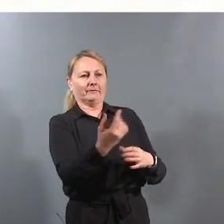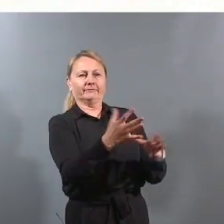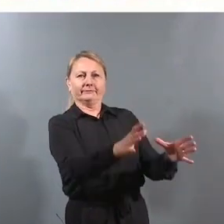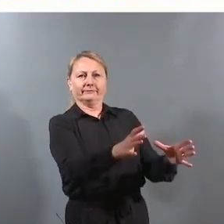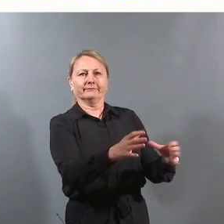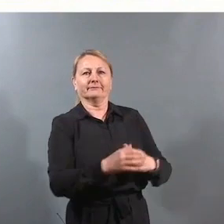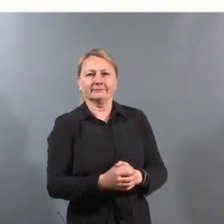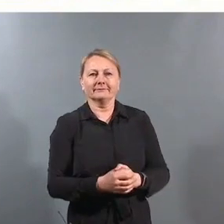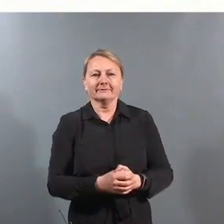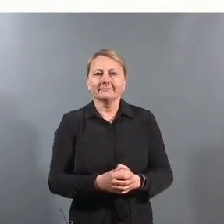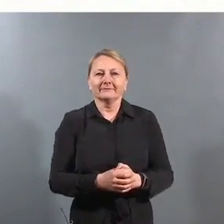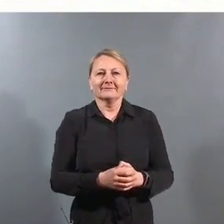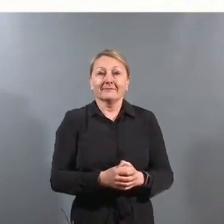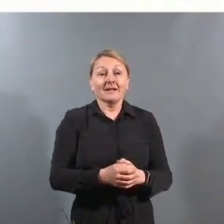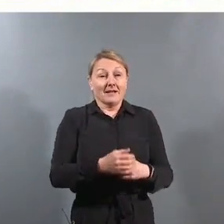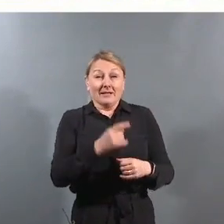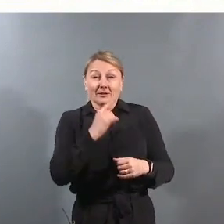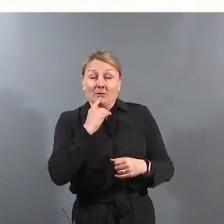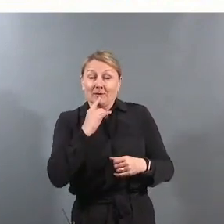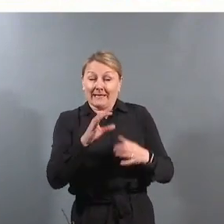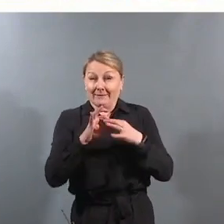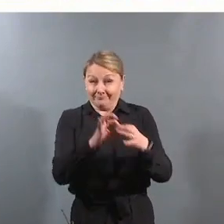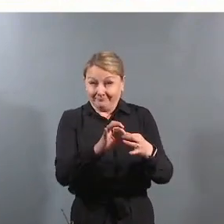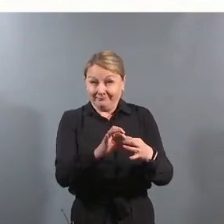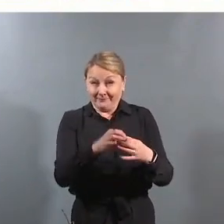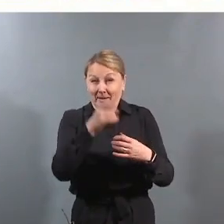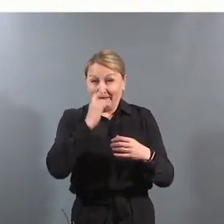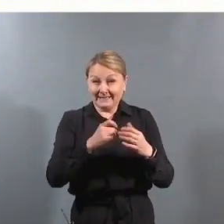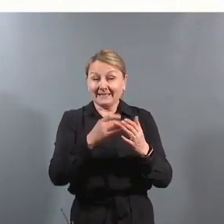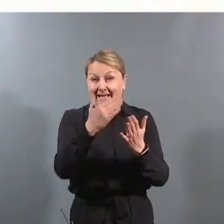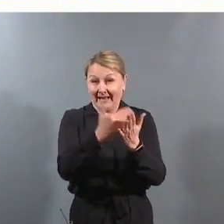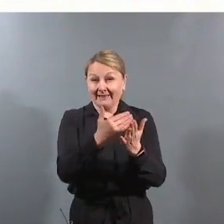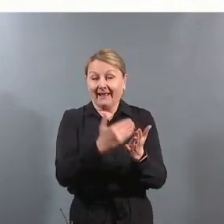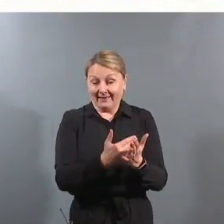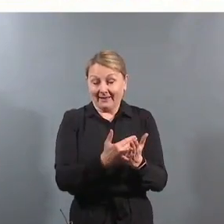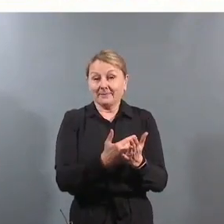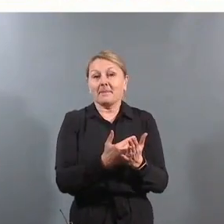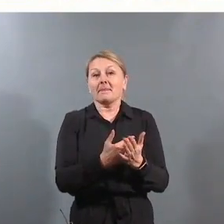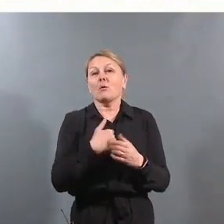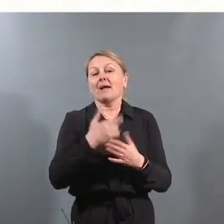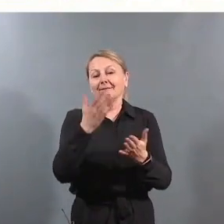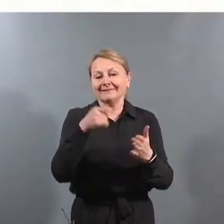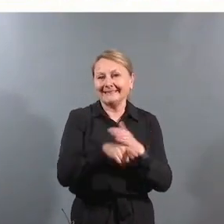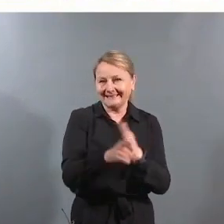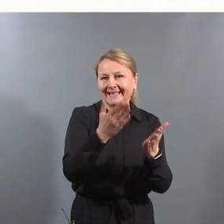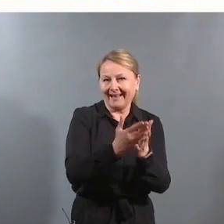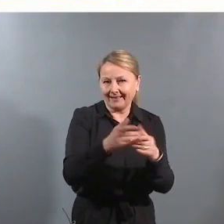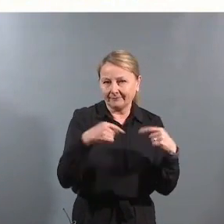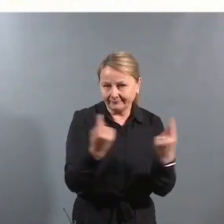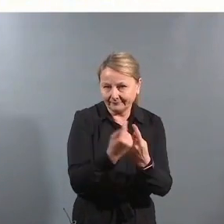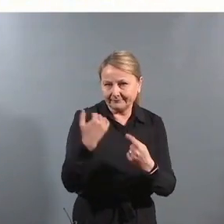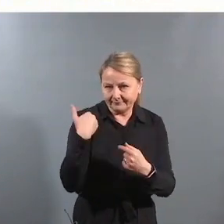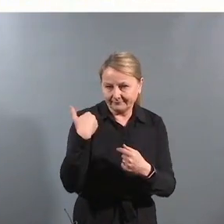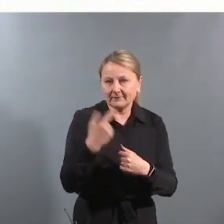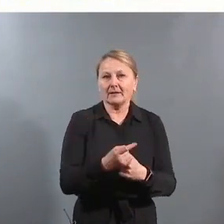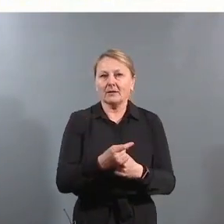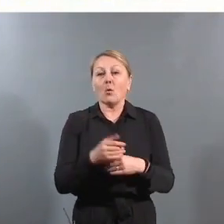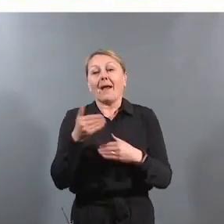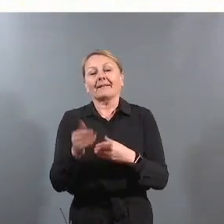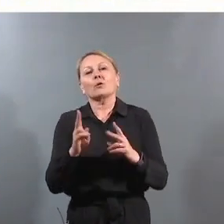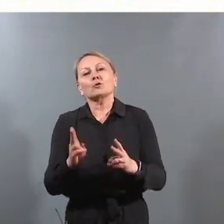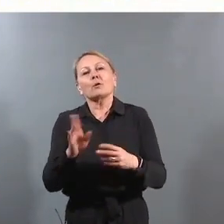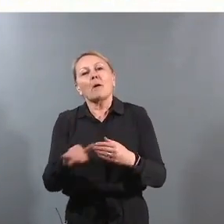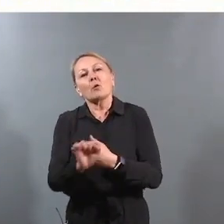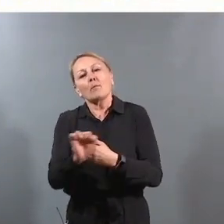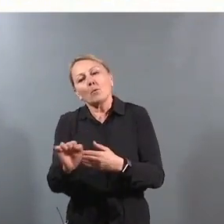Jeg tenkte jeg skulle si litt om menneskerettighetene. Når jeg har vært i retten tidligere, og for så vidt også noen etter at jeg ble barneobud, så er det ganske